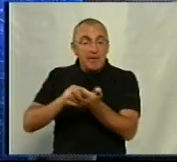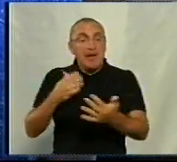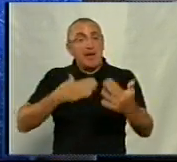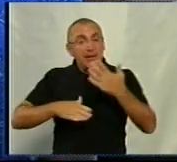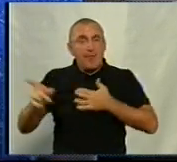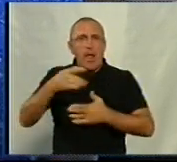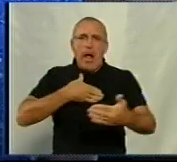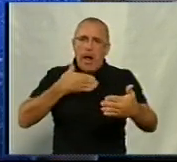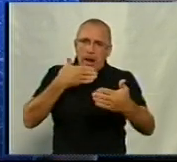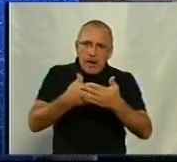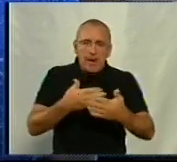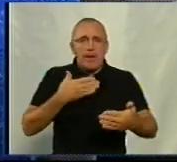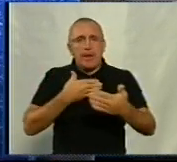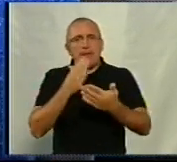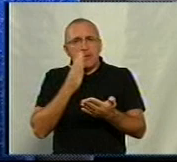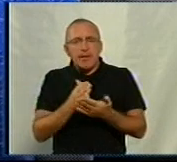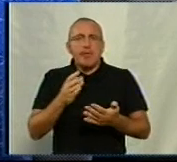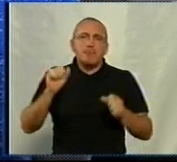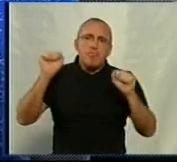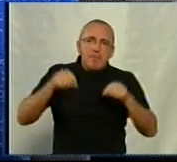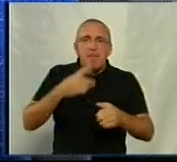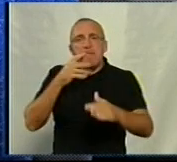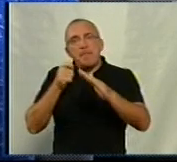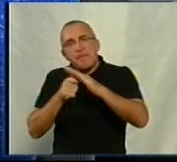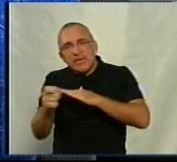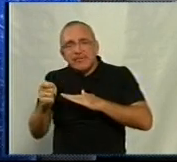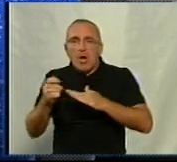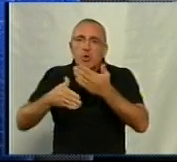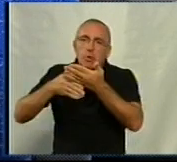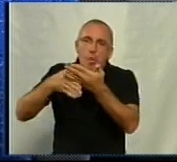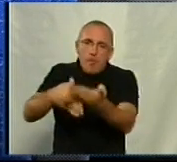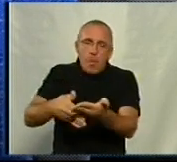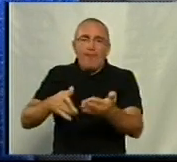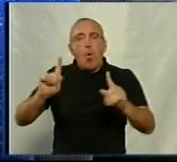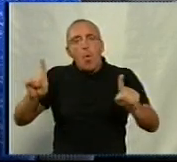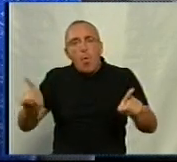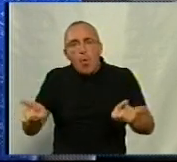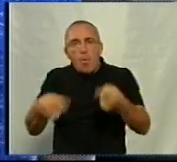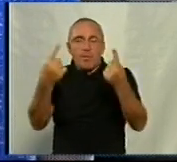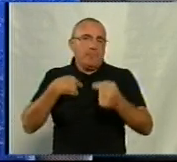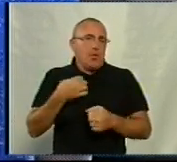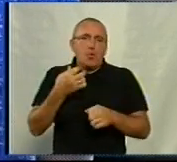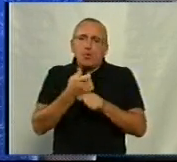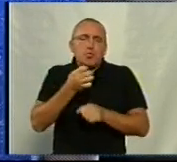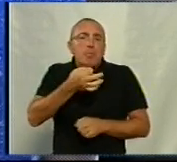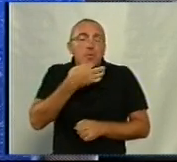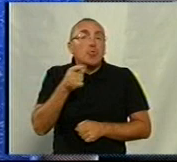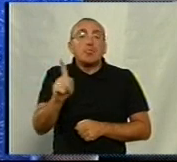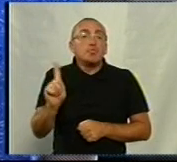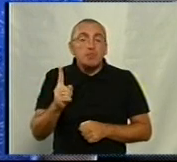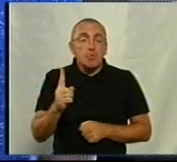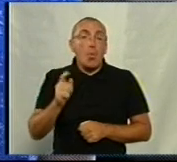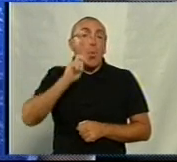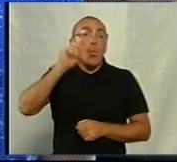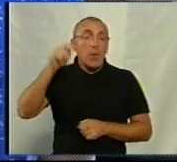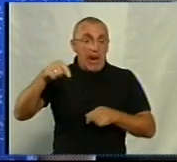що вони активні, я радий, що є можливість якось підказати, допомогти, щось організувати. Мені це дуже подобається. Тому що саме в